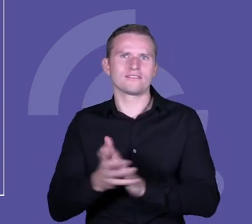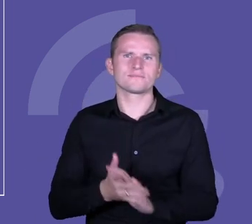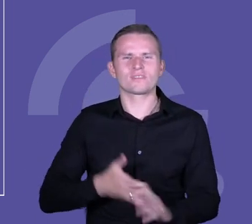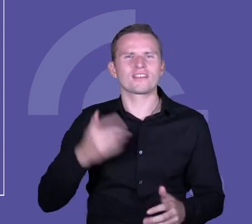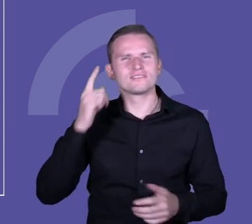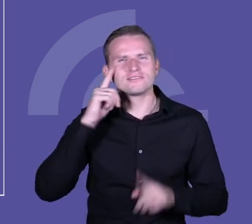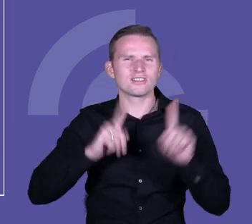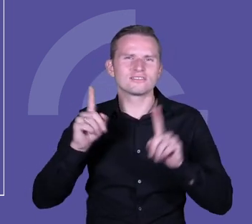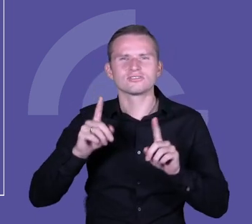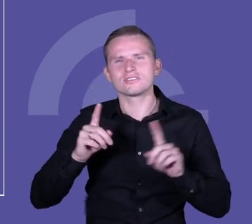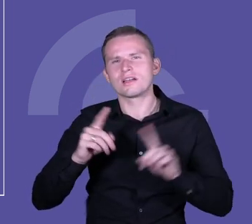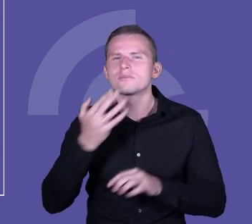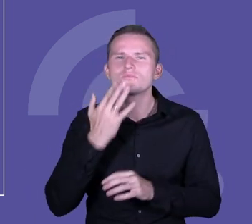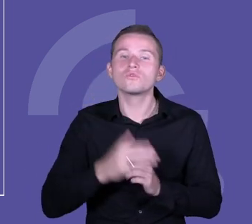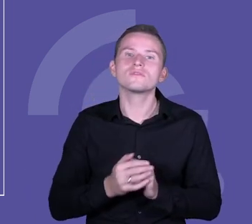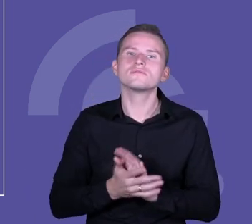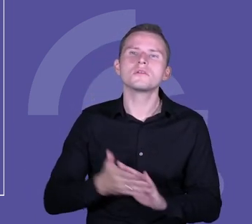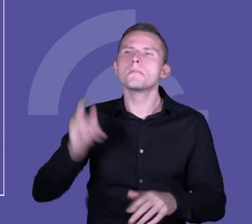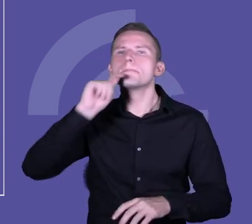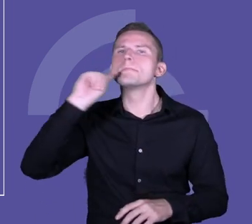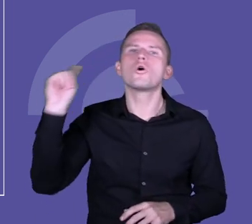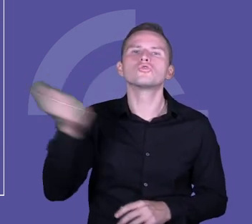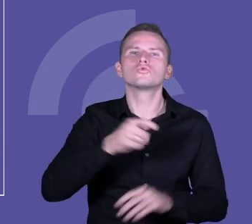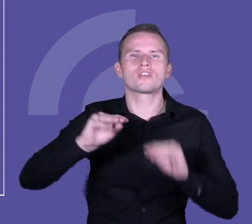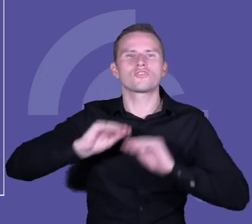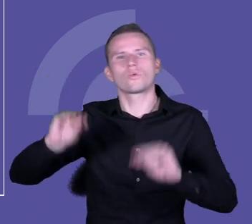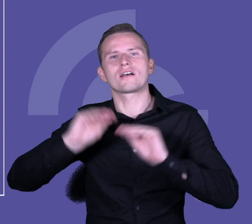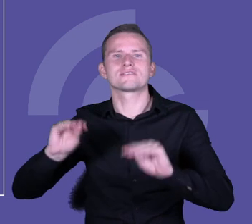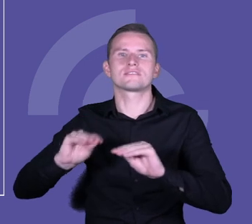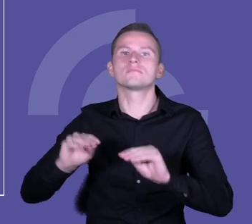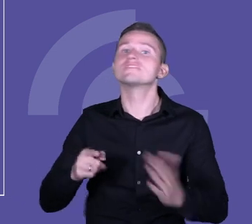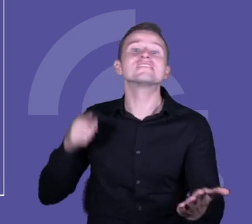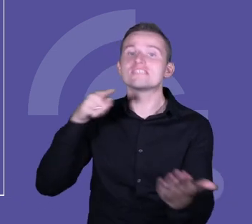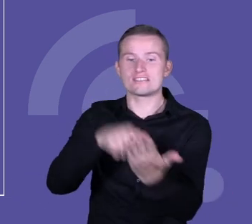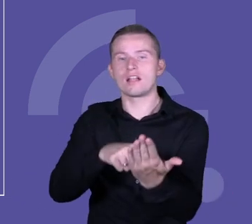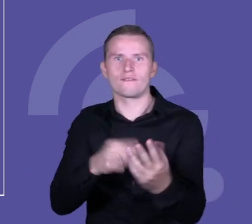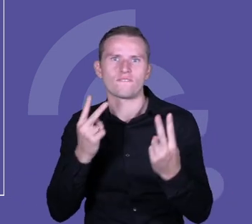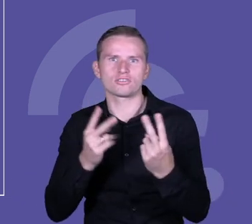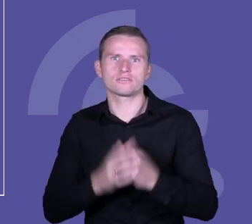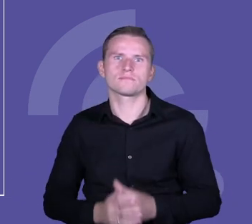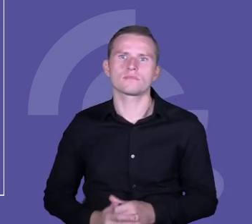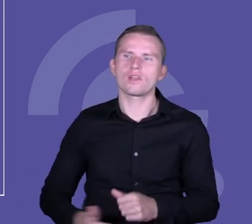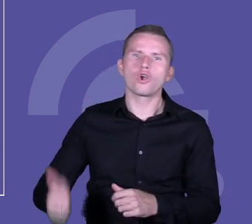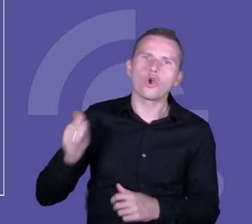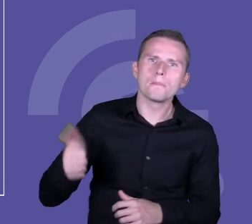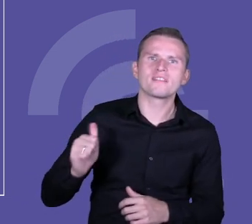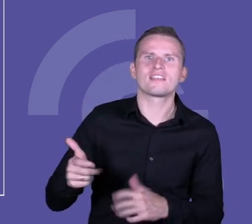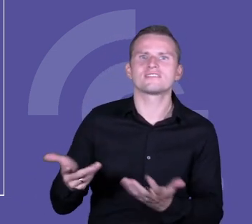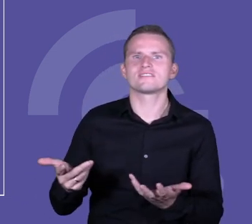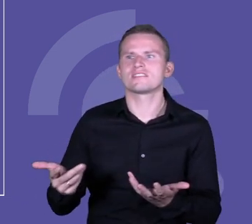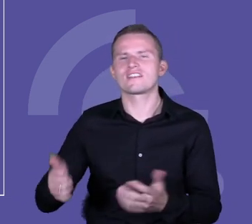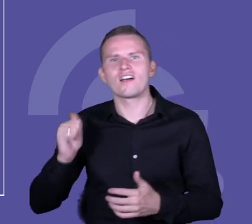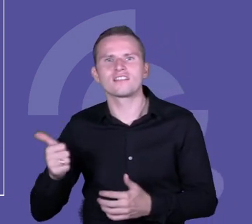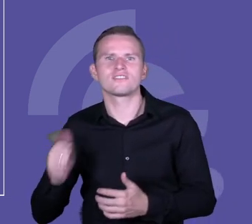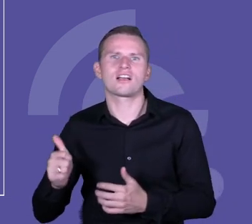mówi o tym, jak to, co się liczy w podróży, takiej edukacyjnej. No cel, no to te kompetencje proinnowacyjne i te innowacje, ale właśnie w